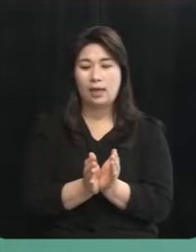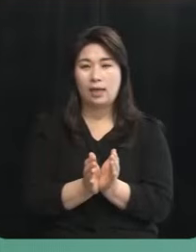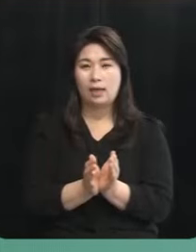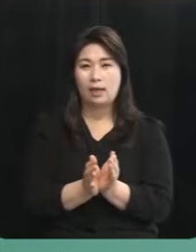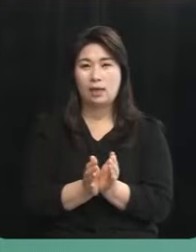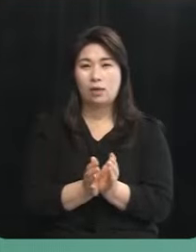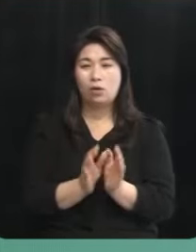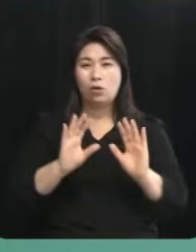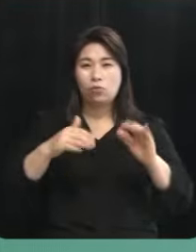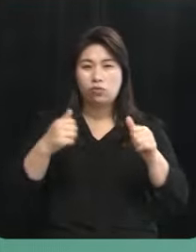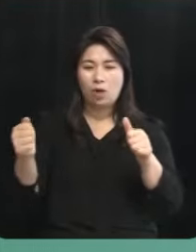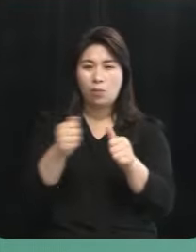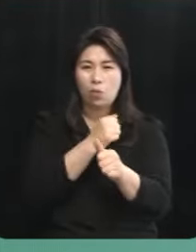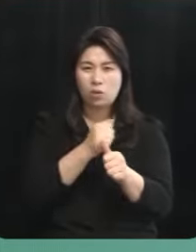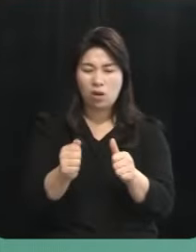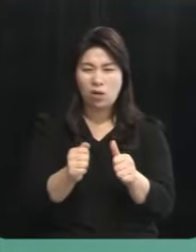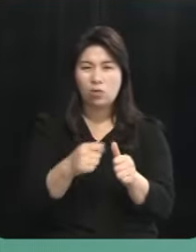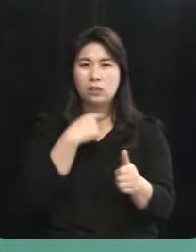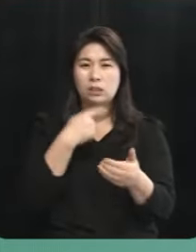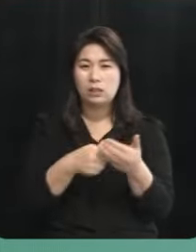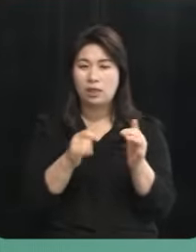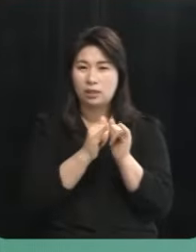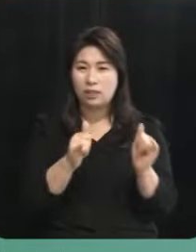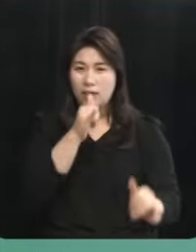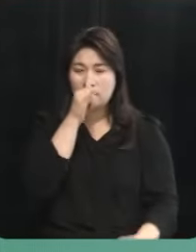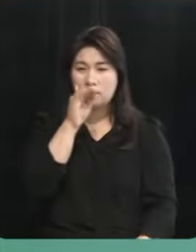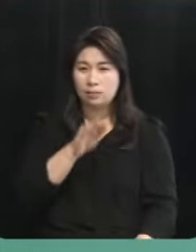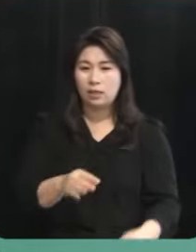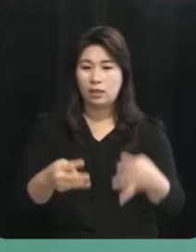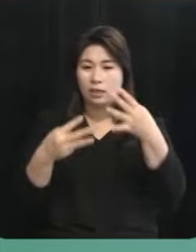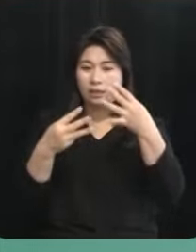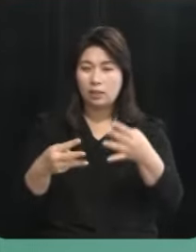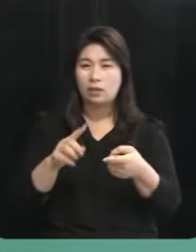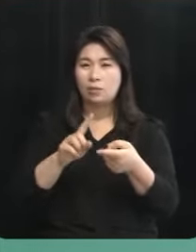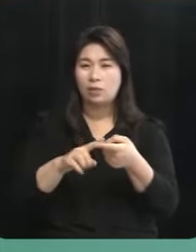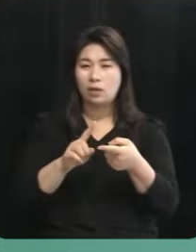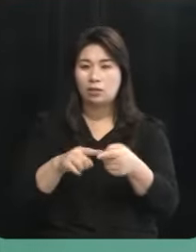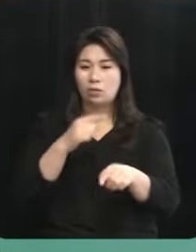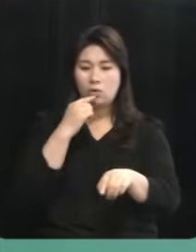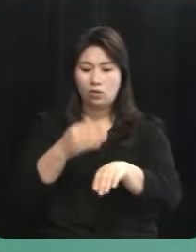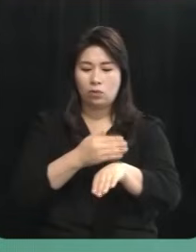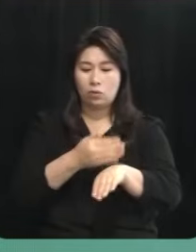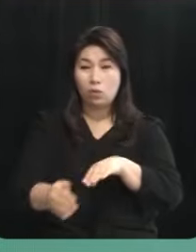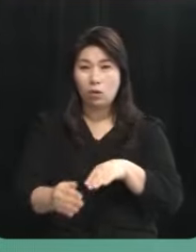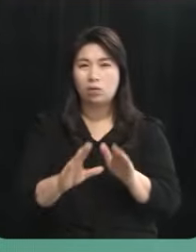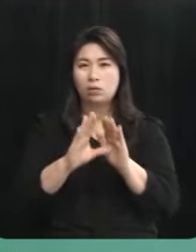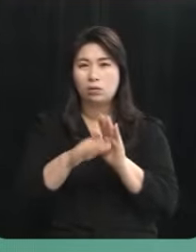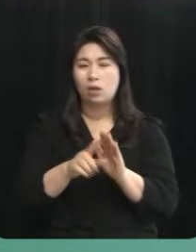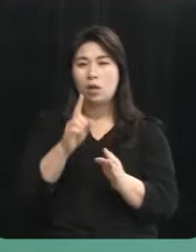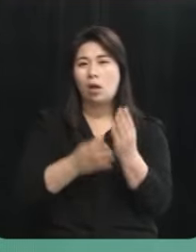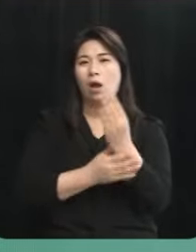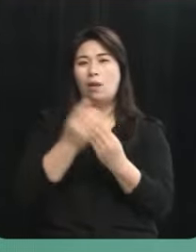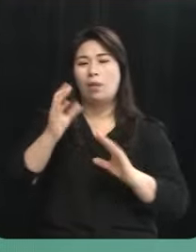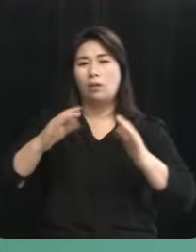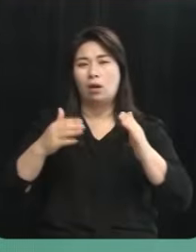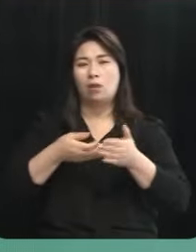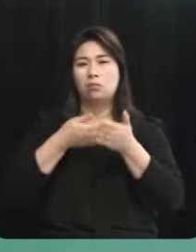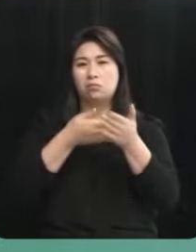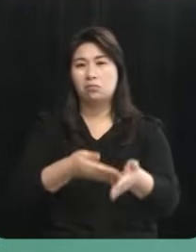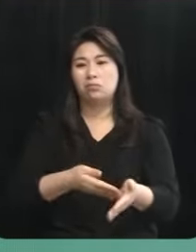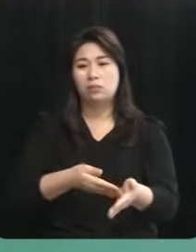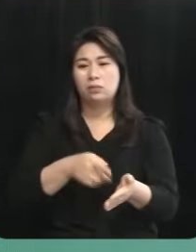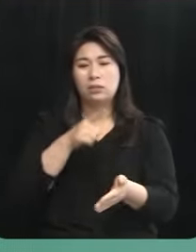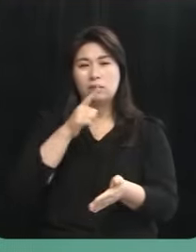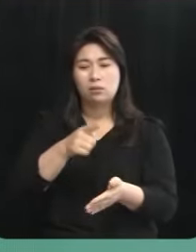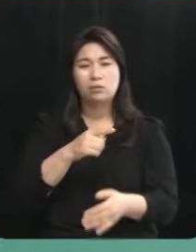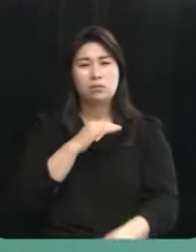국가폭력의 희생도 있지만 4.3이 당시 외쳤던 분단 상황에서 하나의 나라를 만들겠다라고 요구했던 그